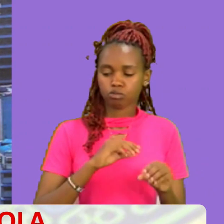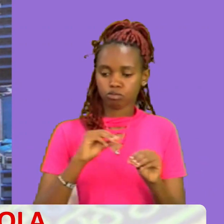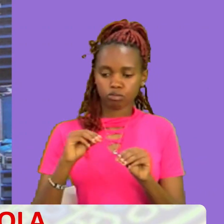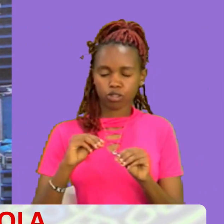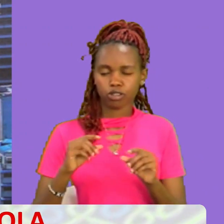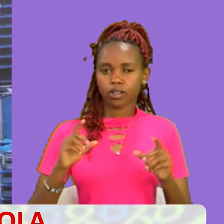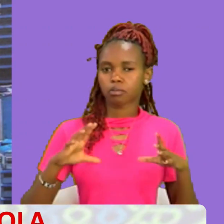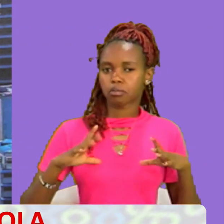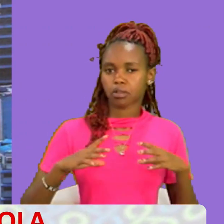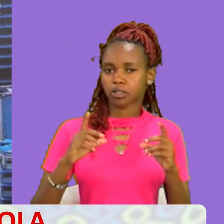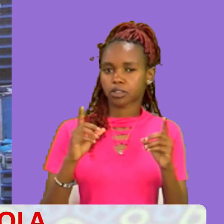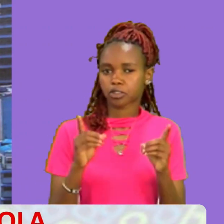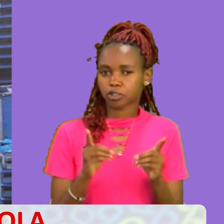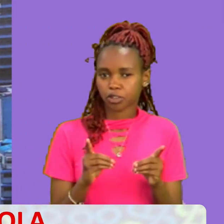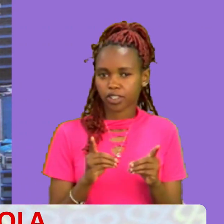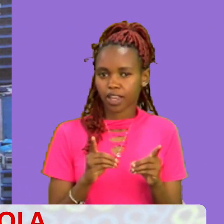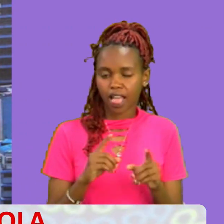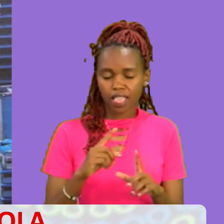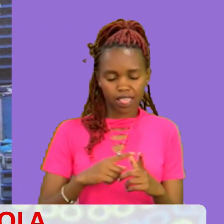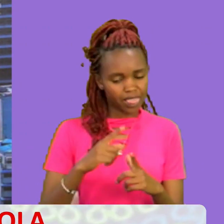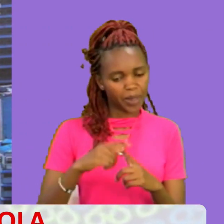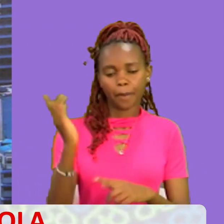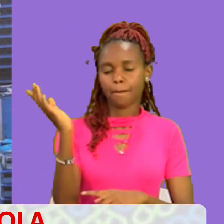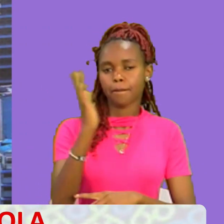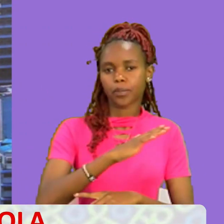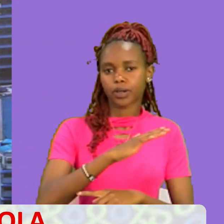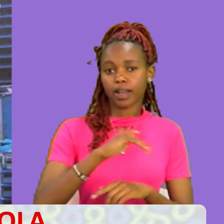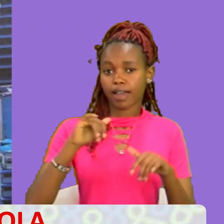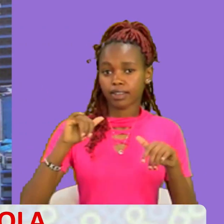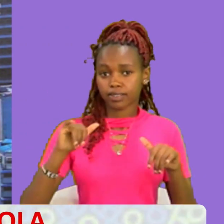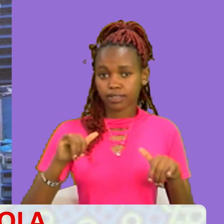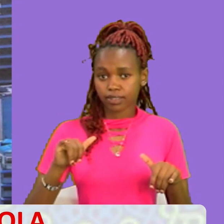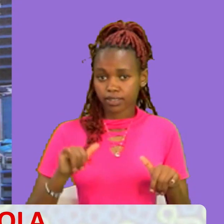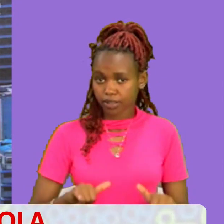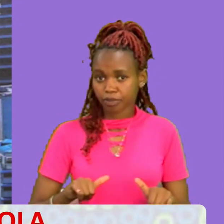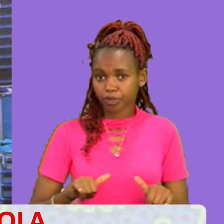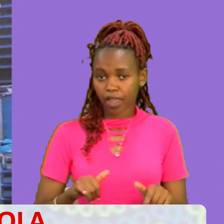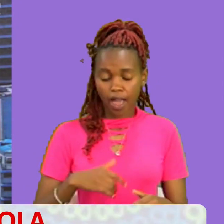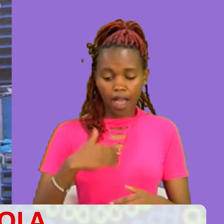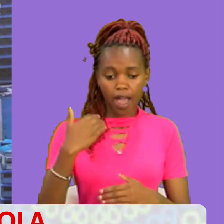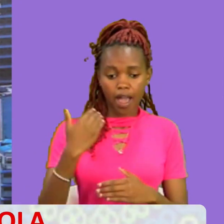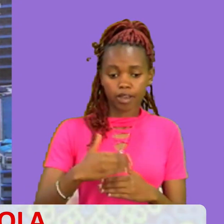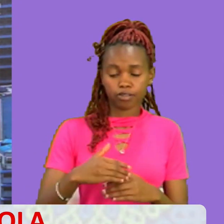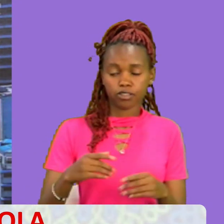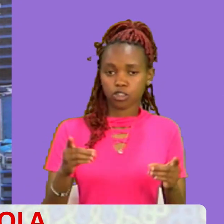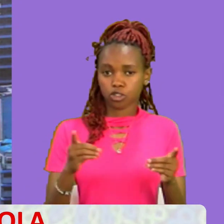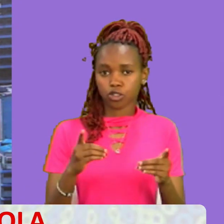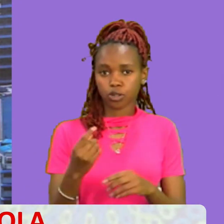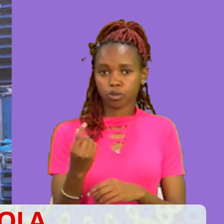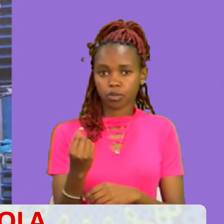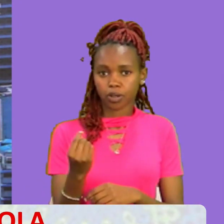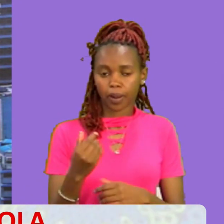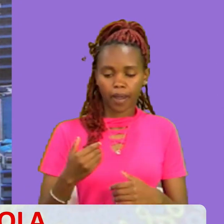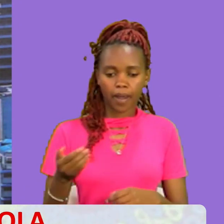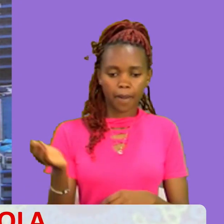Tunda Ndani Ya Science TV Media Kenya Bada Shots Break Tunarudi Na Nyingi Na